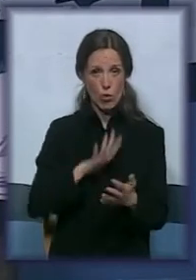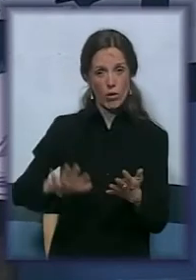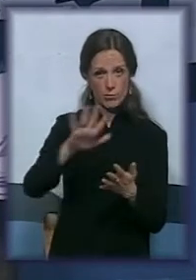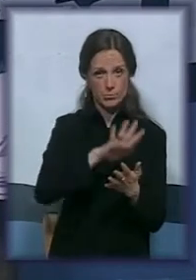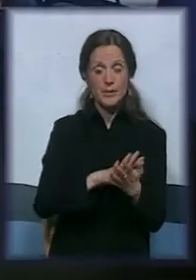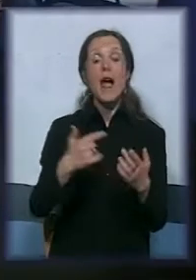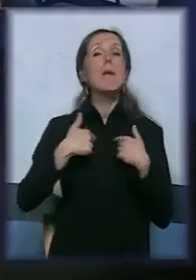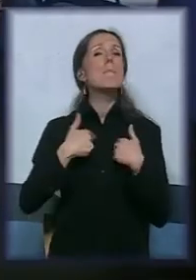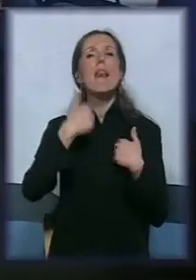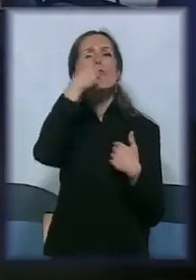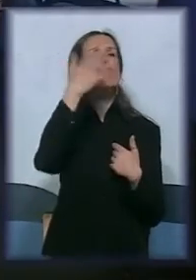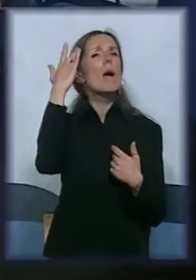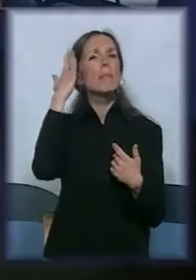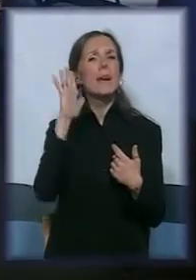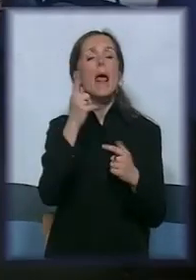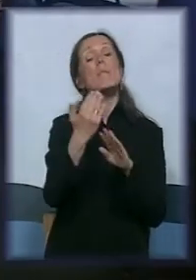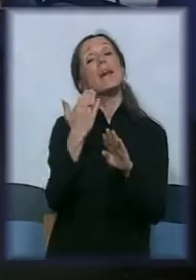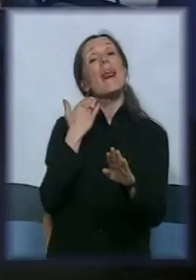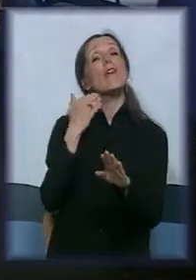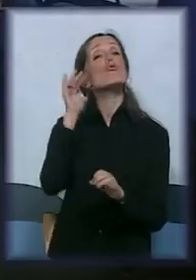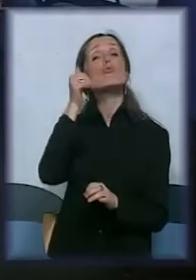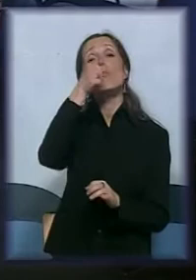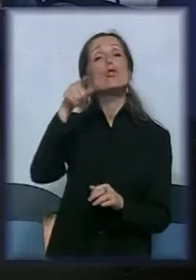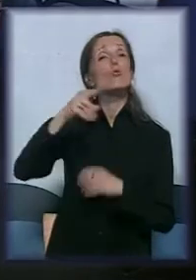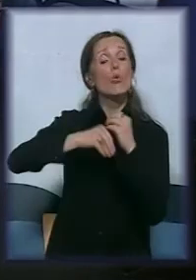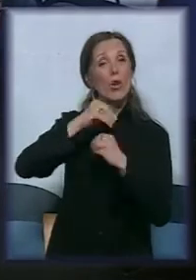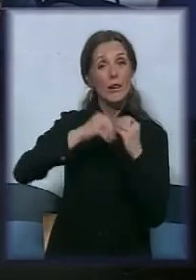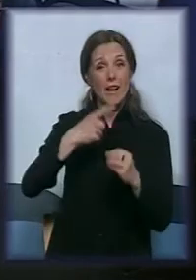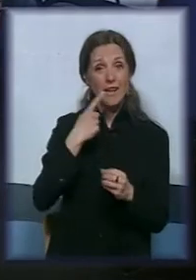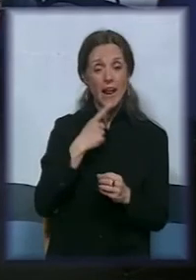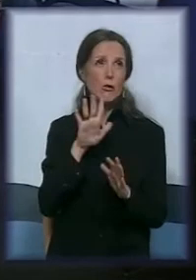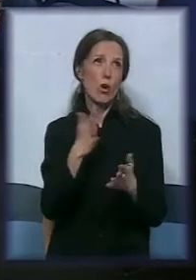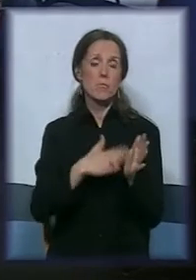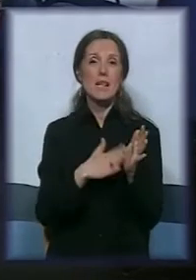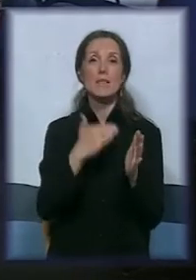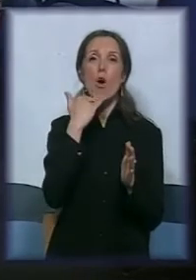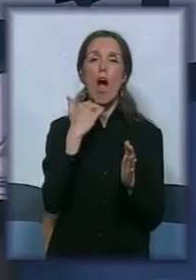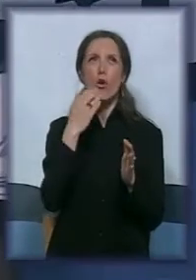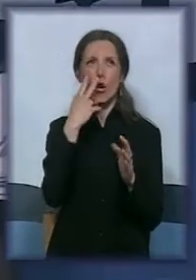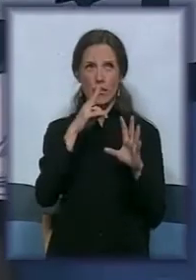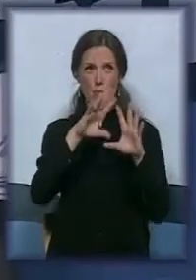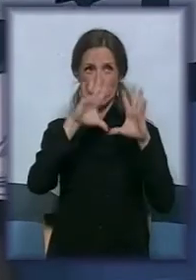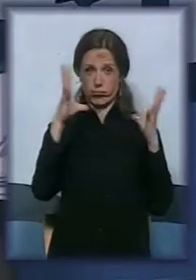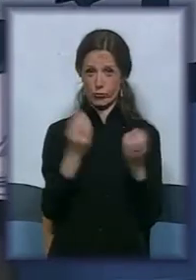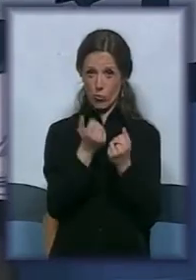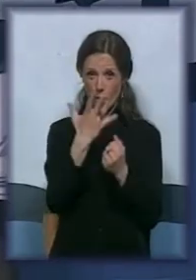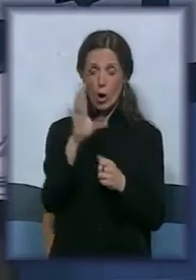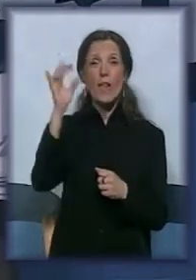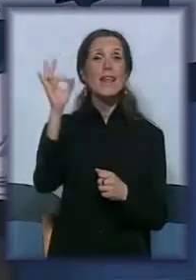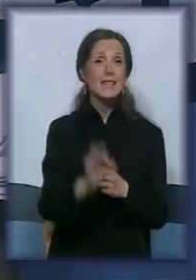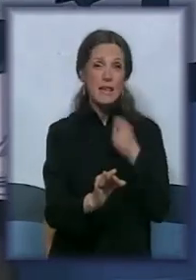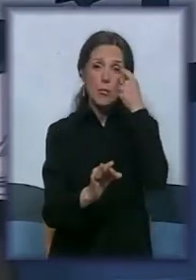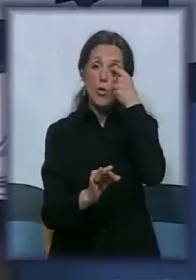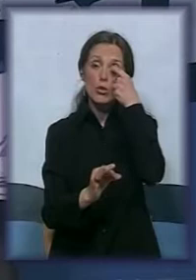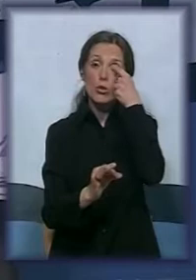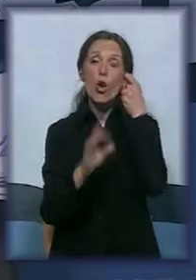ono što mene sada brine, pre nego što čujemo roditelje, to je da otprilih, ako posmetram ukupan broj 10% dece, ima bilo kakvu